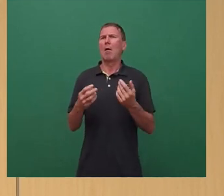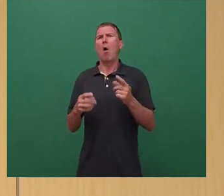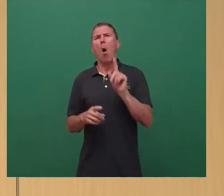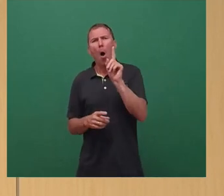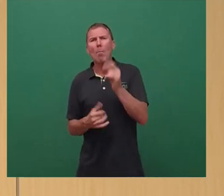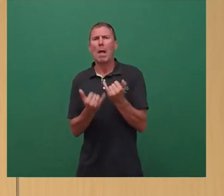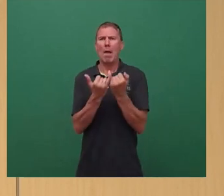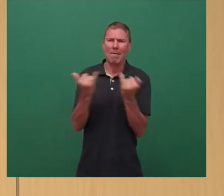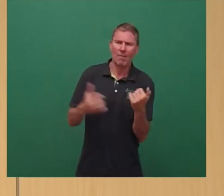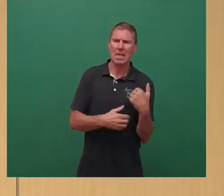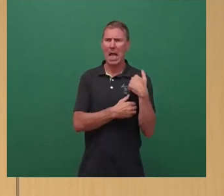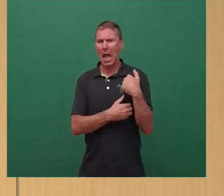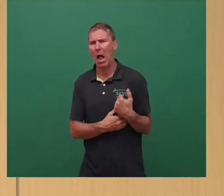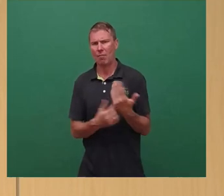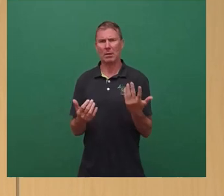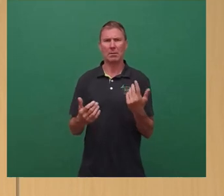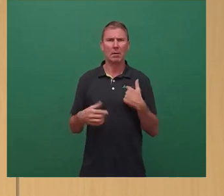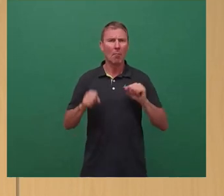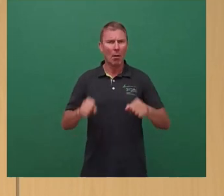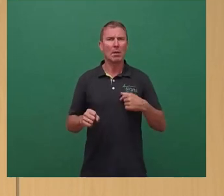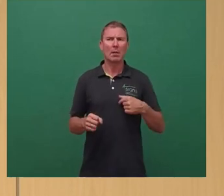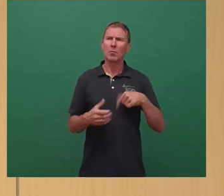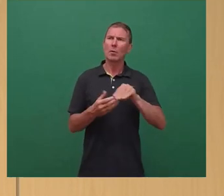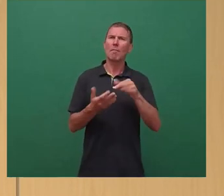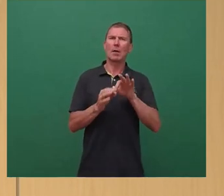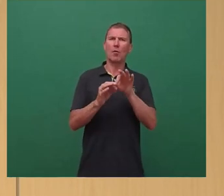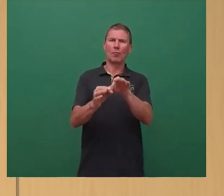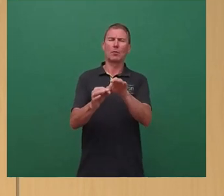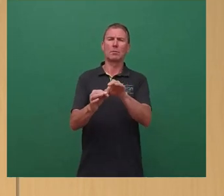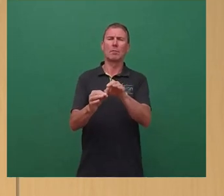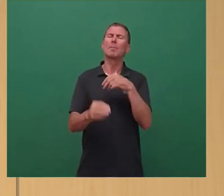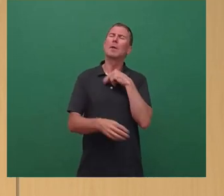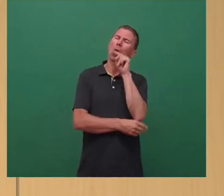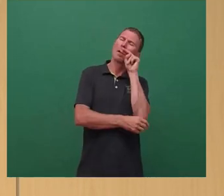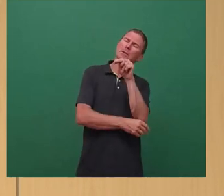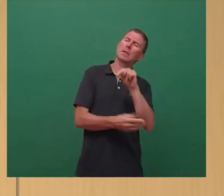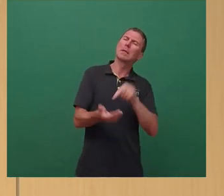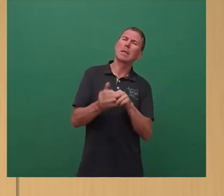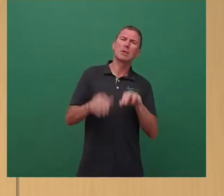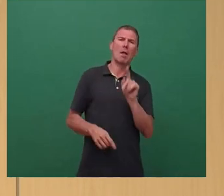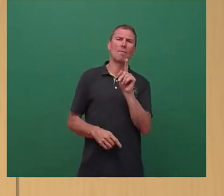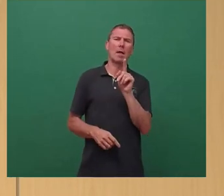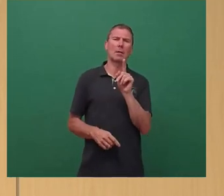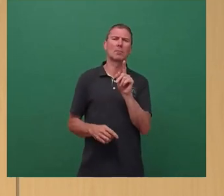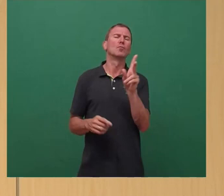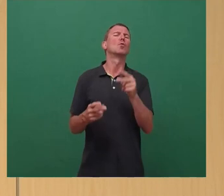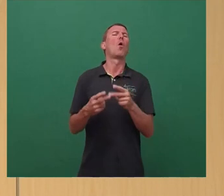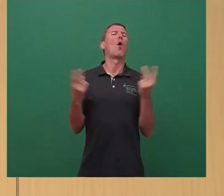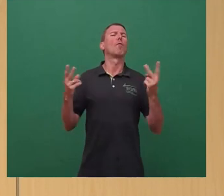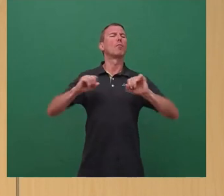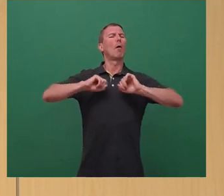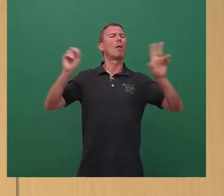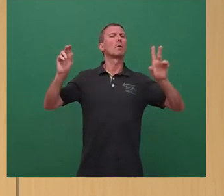müssen und können wir das Unternehmen führen. Wir sagen aus Sicht der technischen Werke, und das ist öffentlich und klar und deutlich